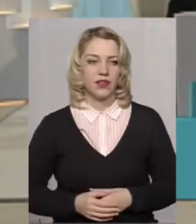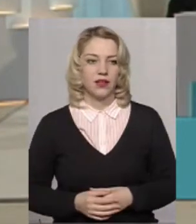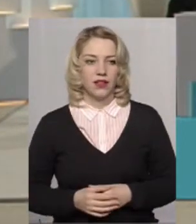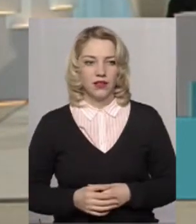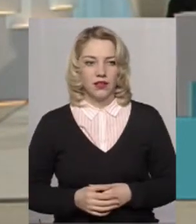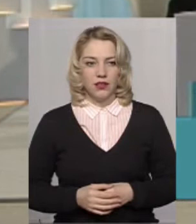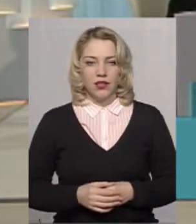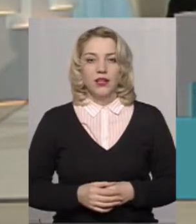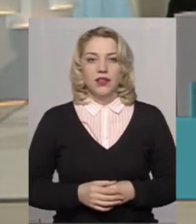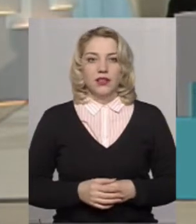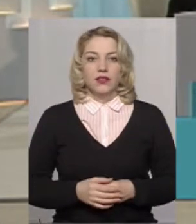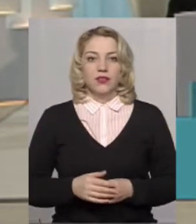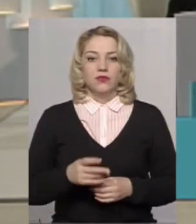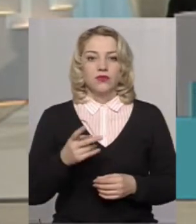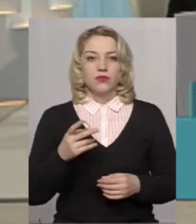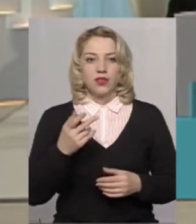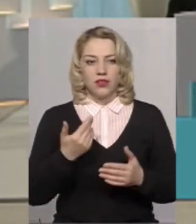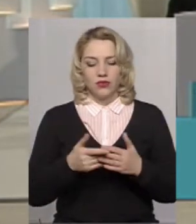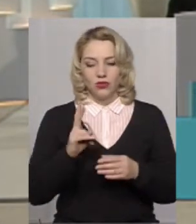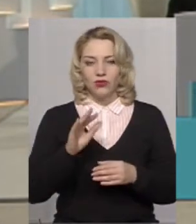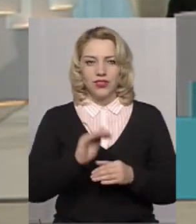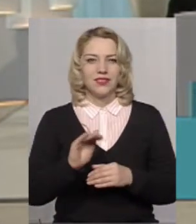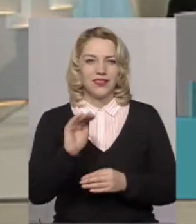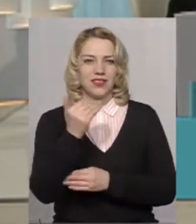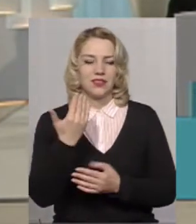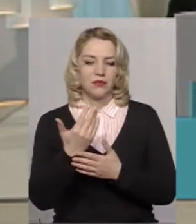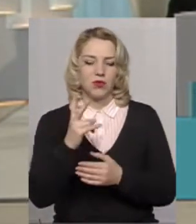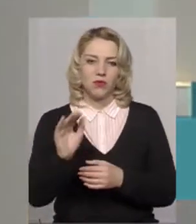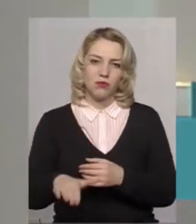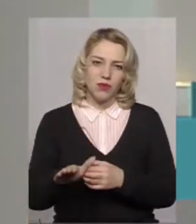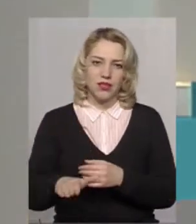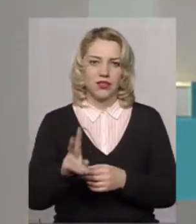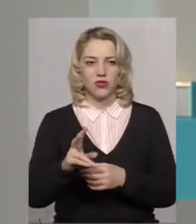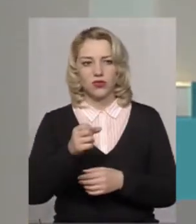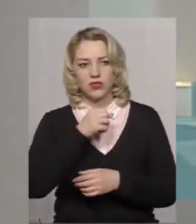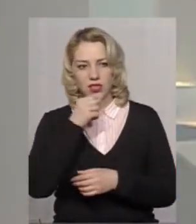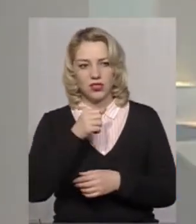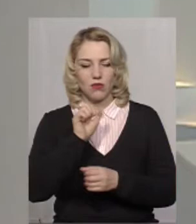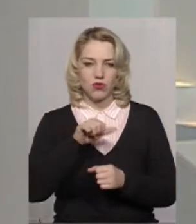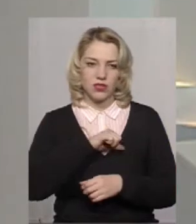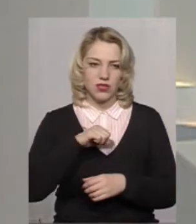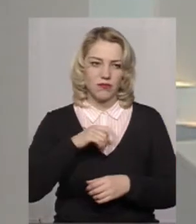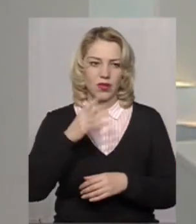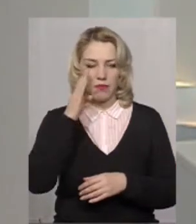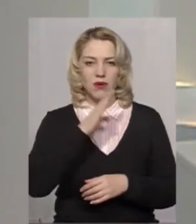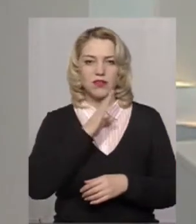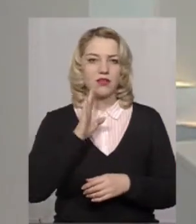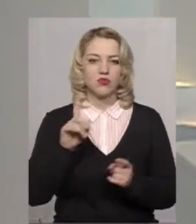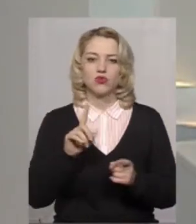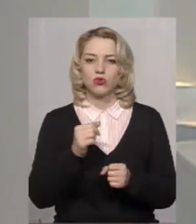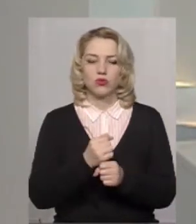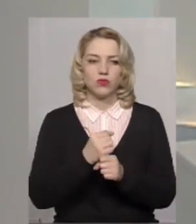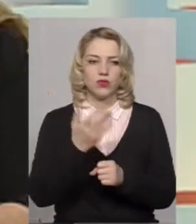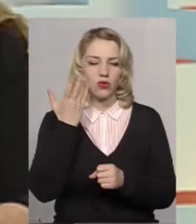коли це такого молодшого шкільного віку і старшого, можливо, і самі, і батькам. Що робити,